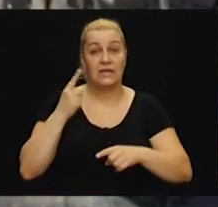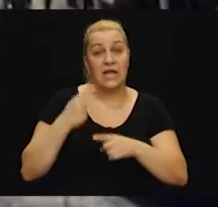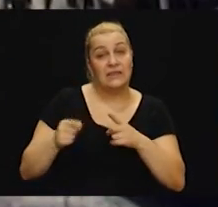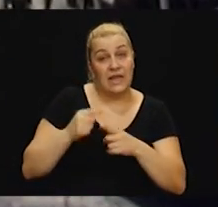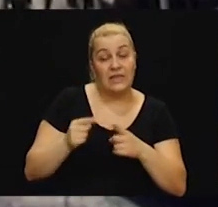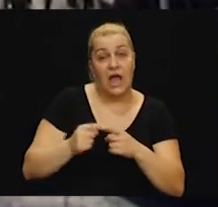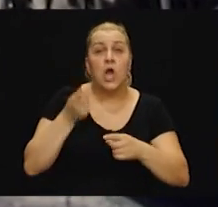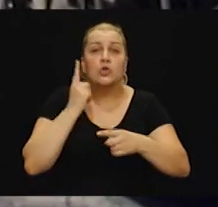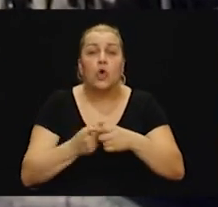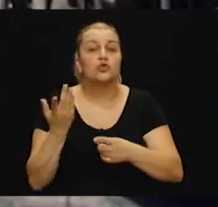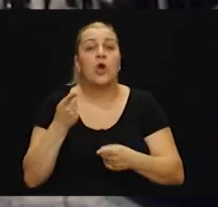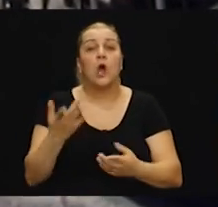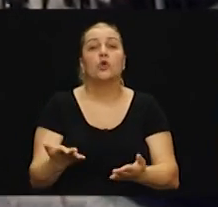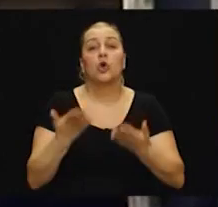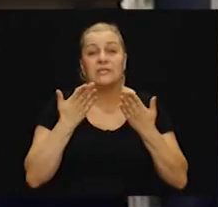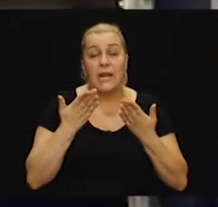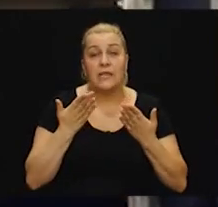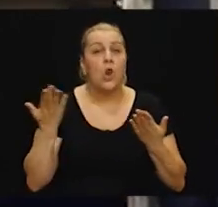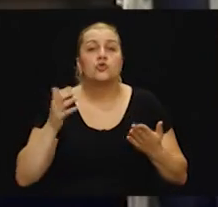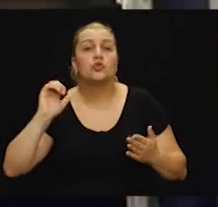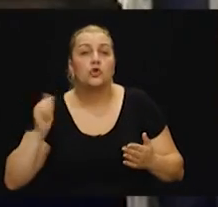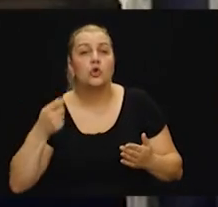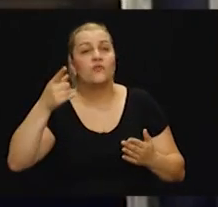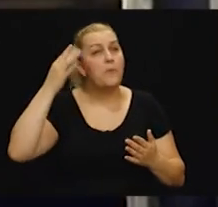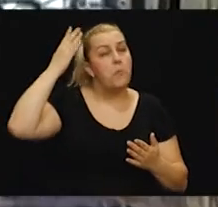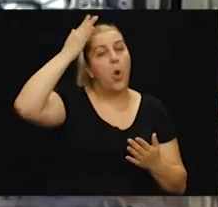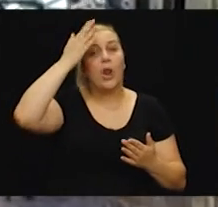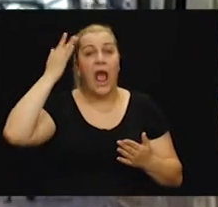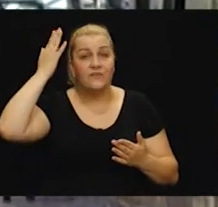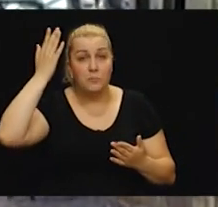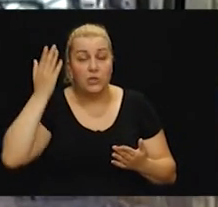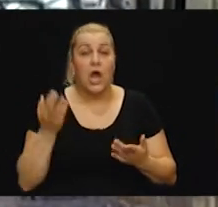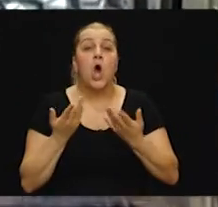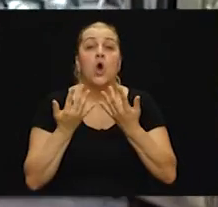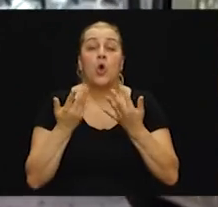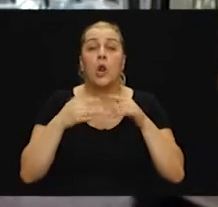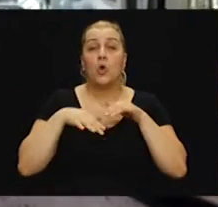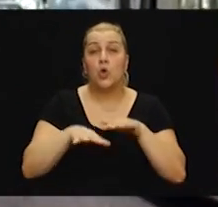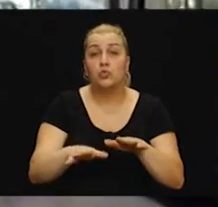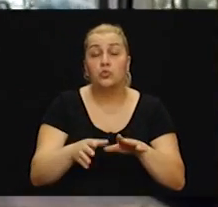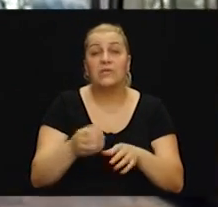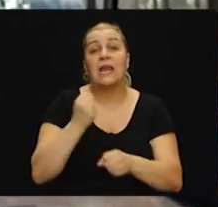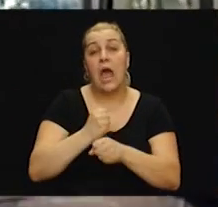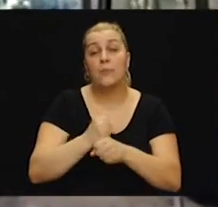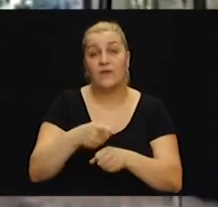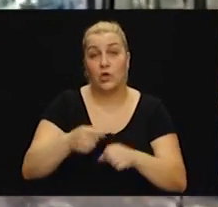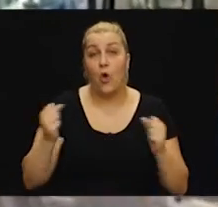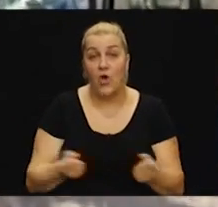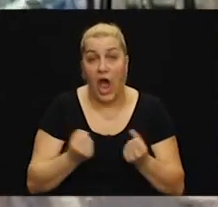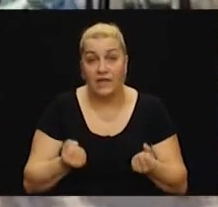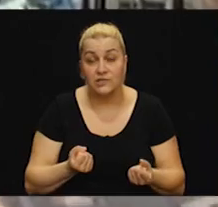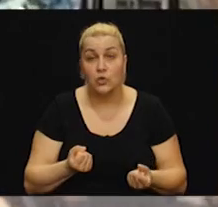točno onako kako je to izgledalo, što vam se još mota po glavi, koliko je ljudi izvjelo tu akciju,